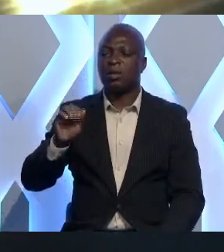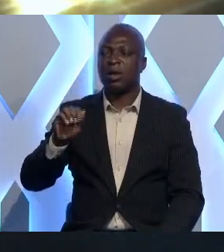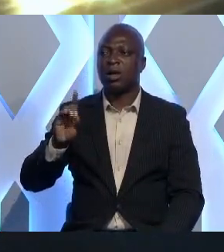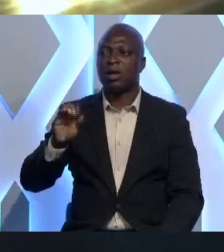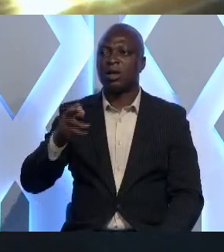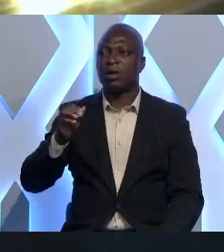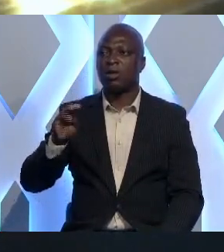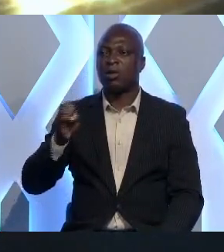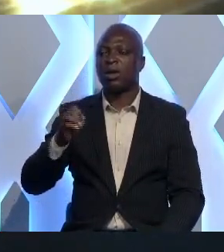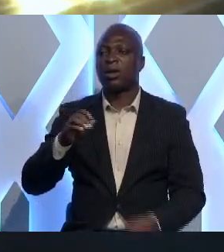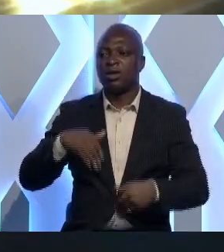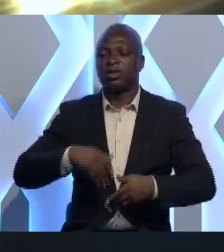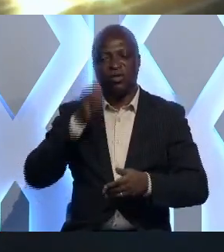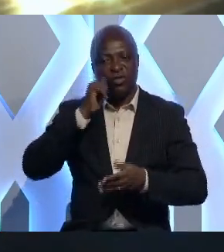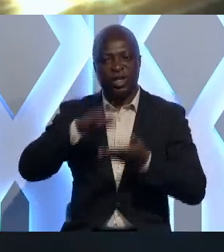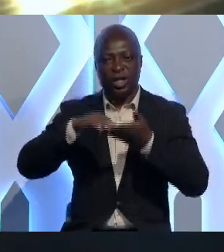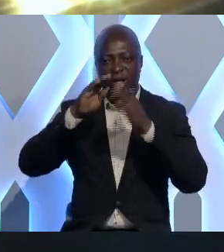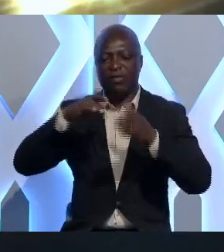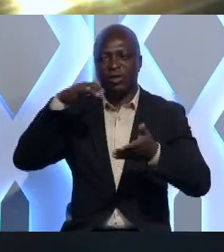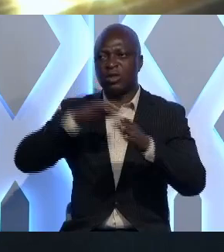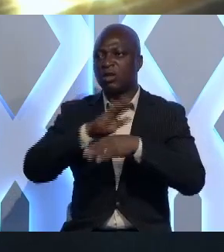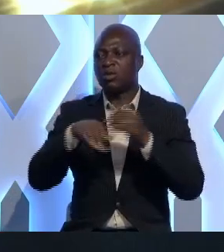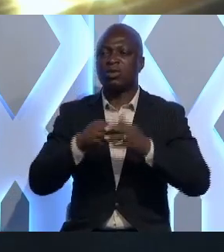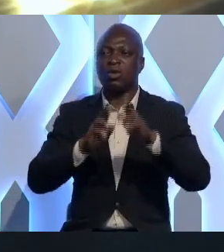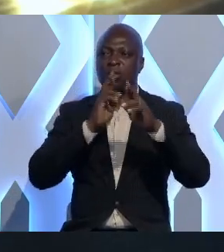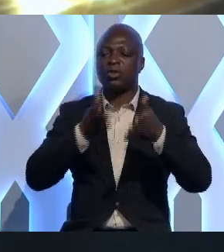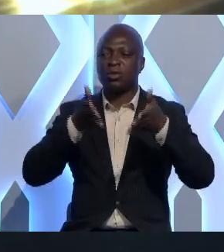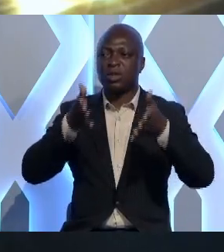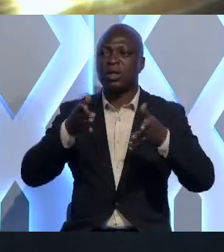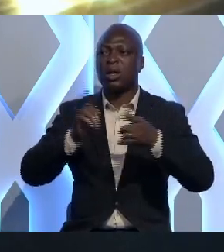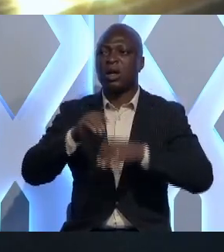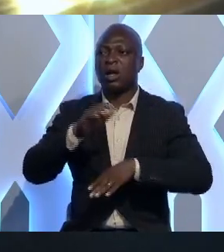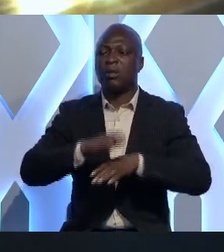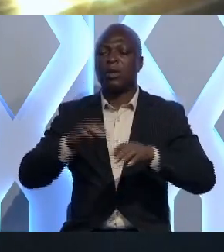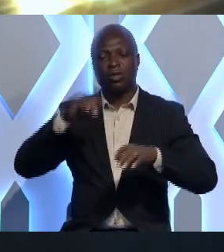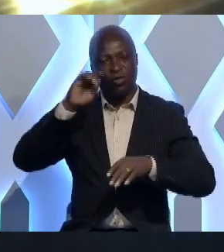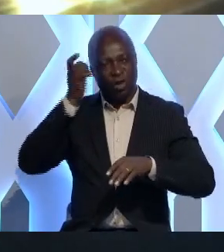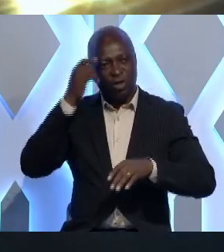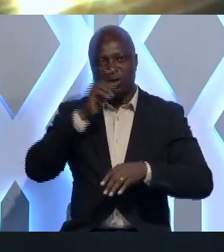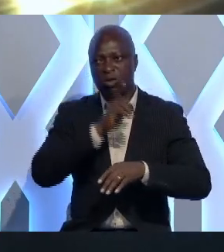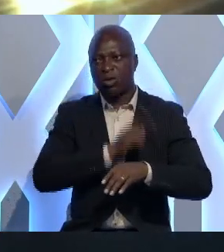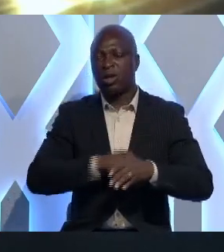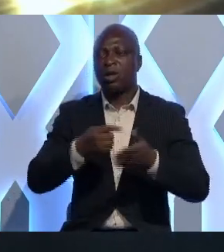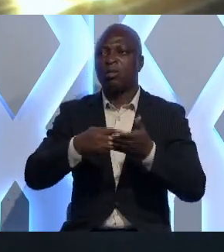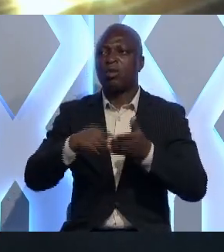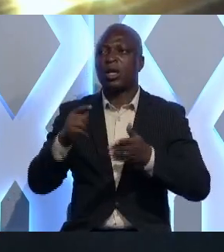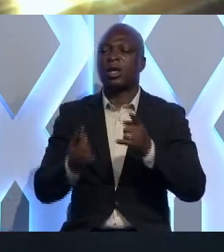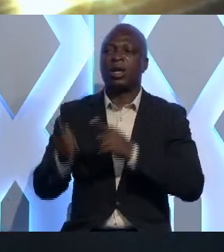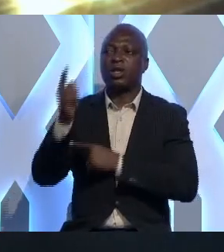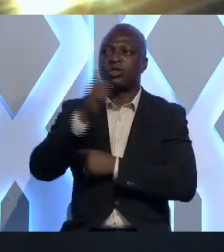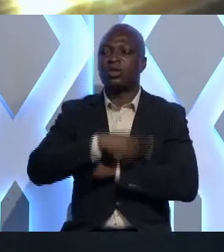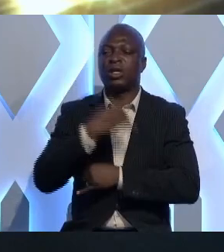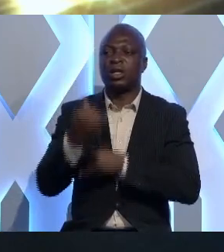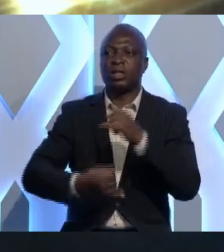jeunes garçons, élèves étudiants ou artisans ont répondu présents à l'appel du gouvernement Togolais pour marquer la journée